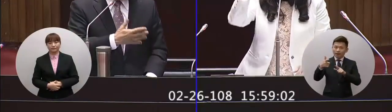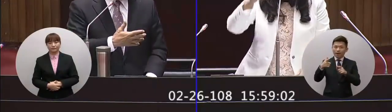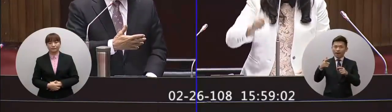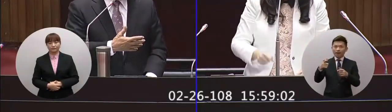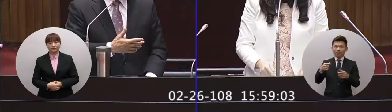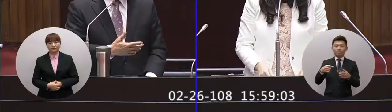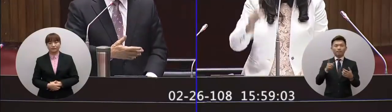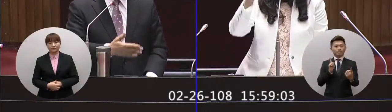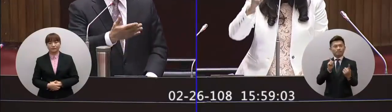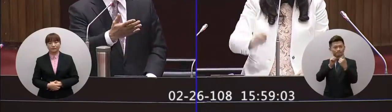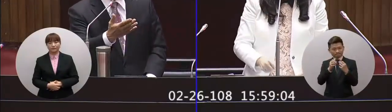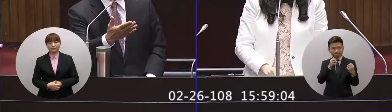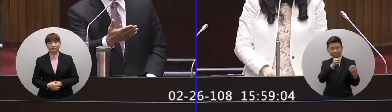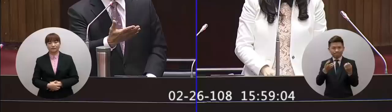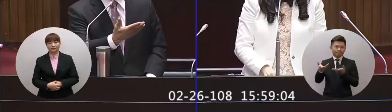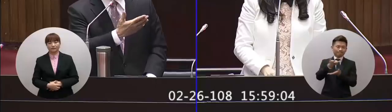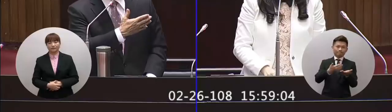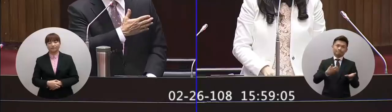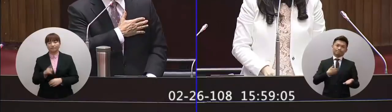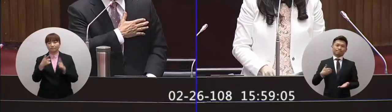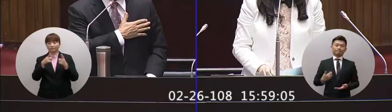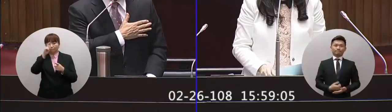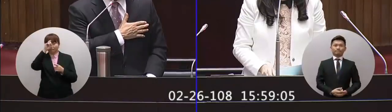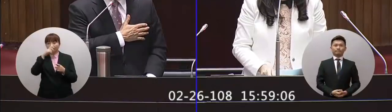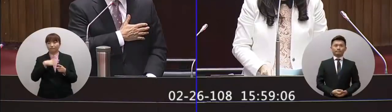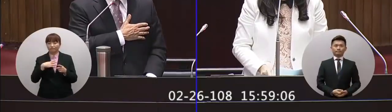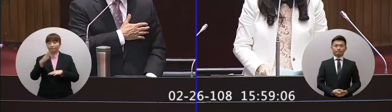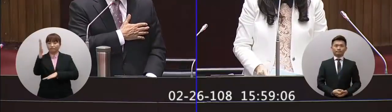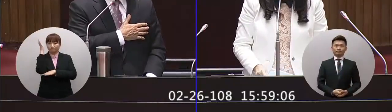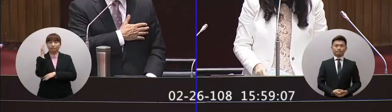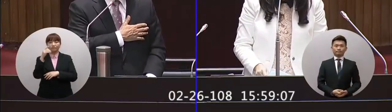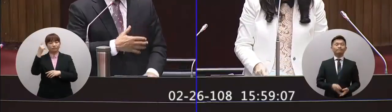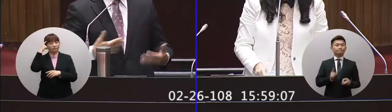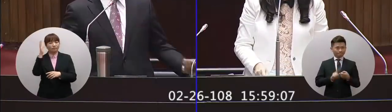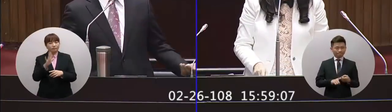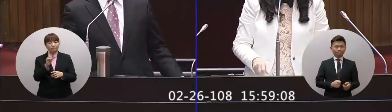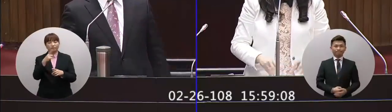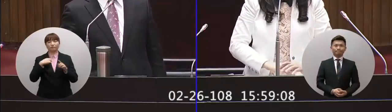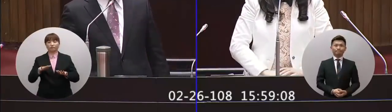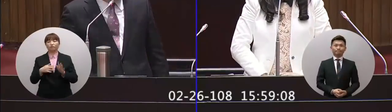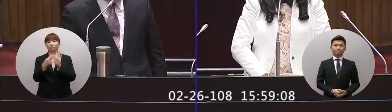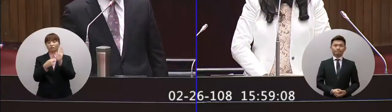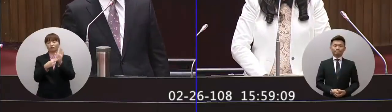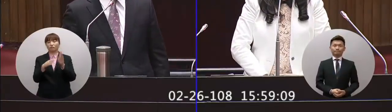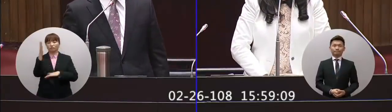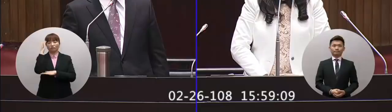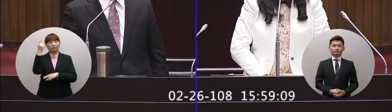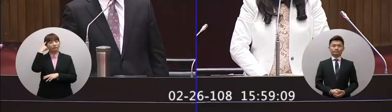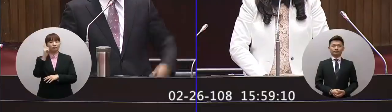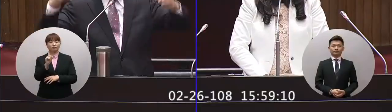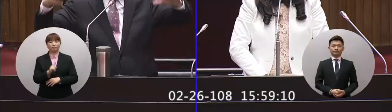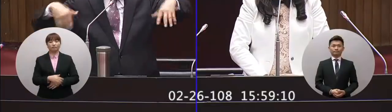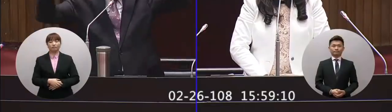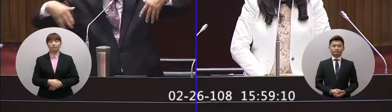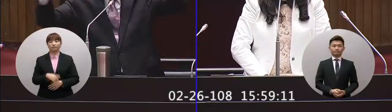可以來理性的探討理性的溝通你不是希望知道政府的態度嗎是我現在就在表示政府的態度嗎